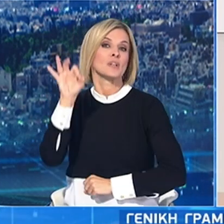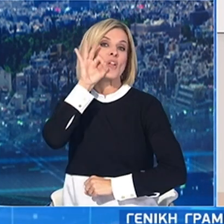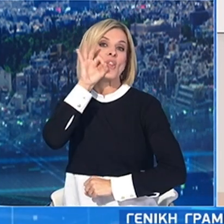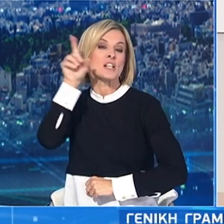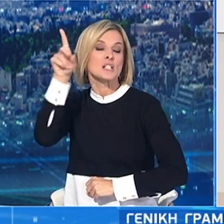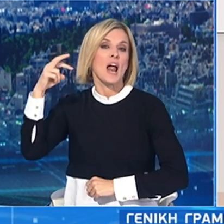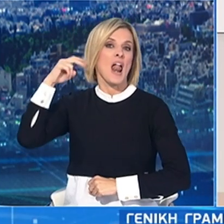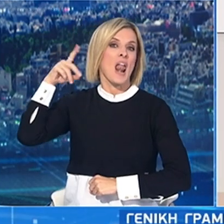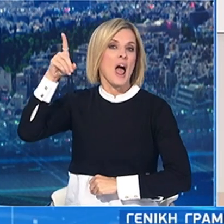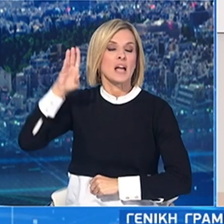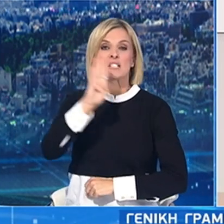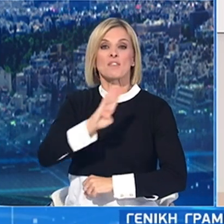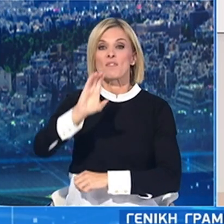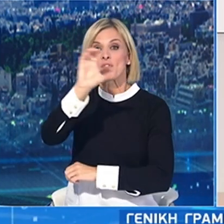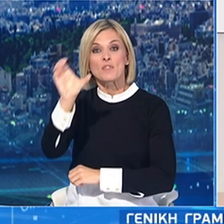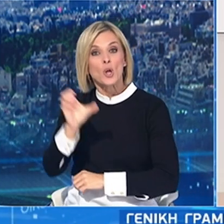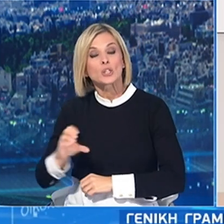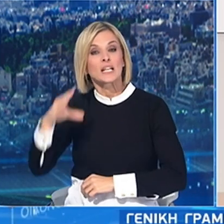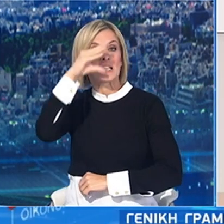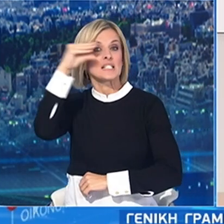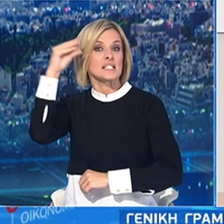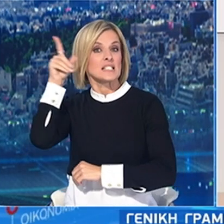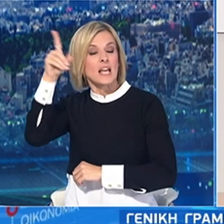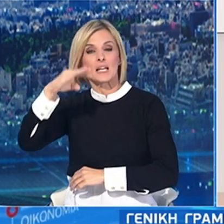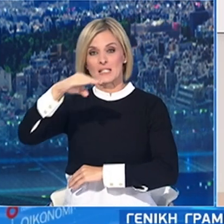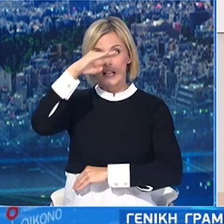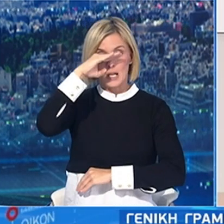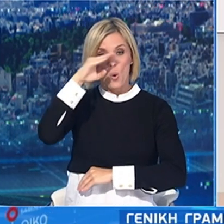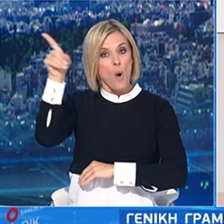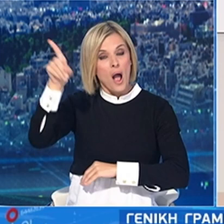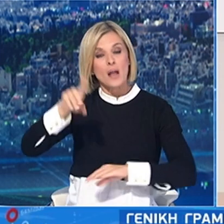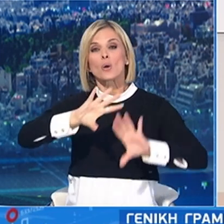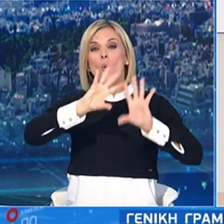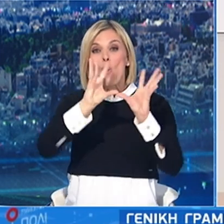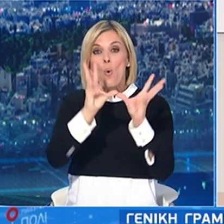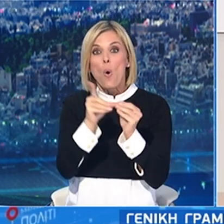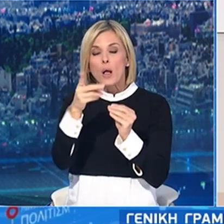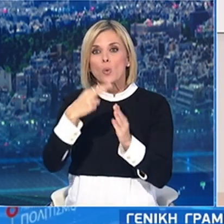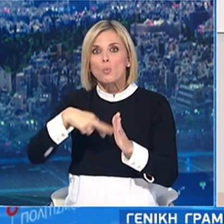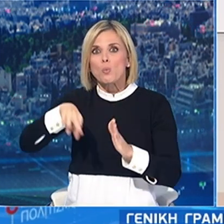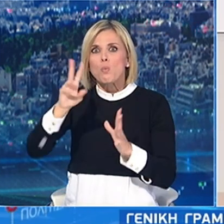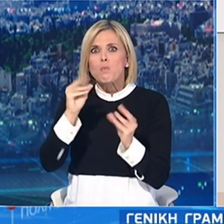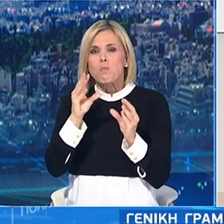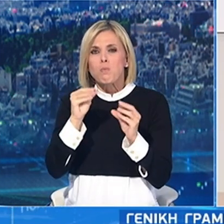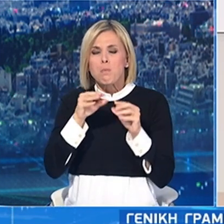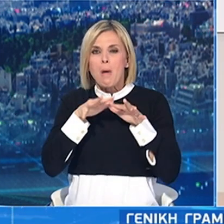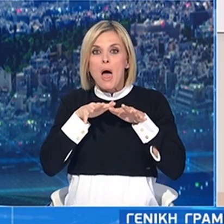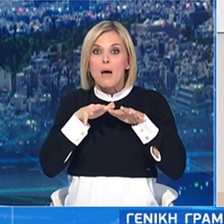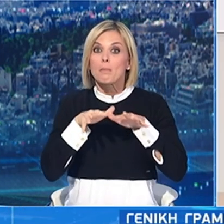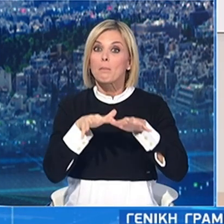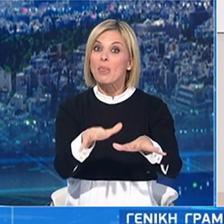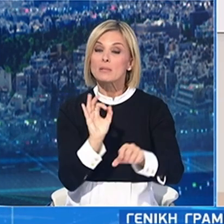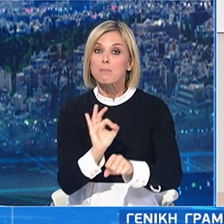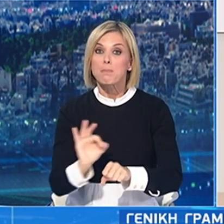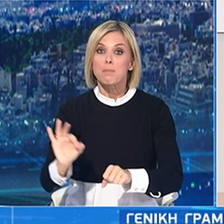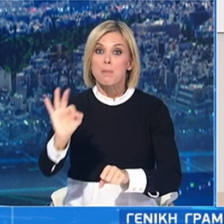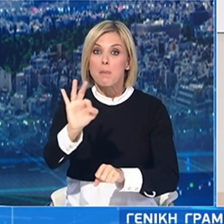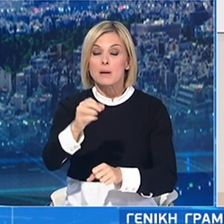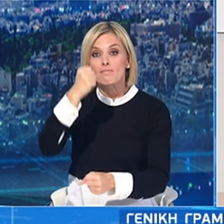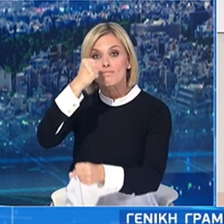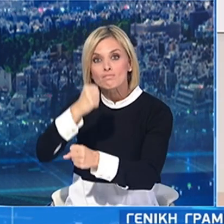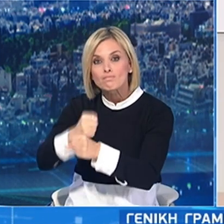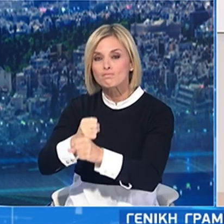της Λάρισας, της Βιωτίας, των Σερών, των Ιωαννίνων, όπου παρατηρείται επιθετικότατη αύξηση του υγικού φορτίου να παραμείνουν σε